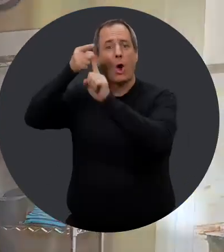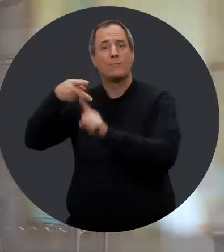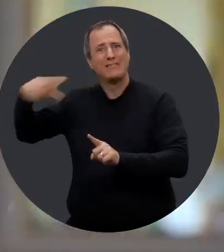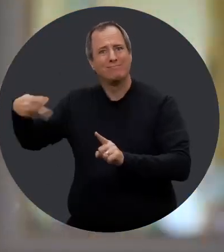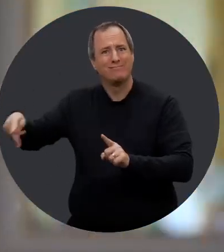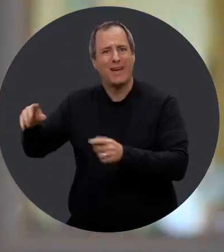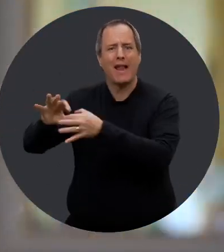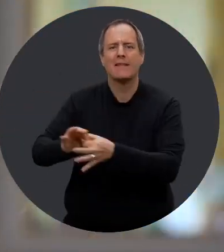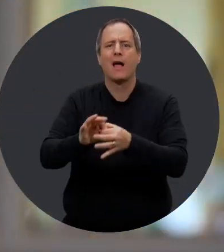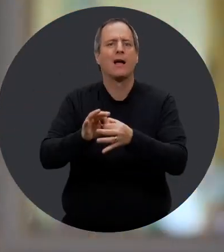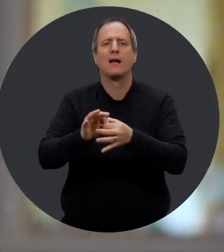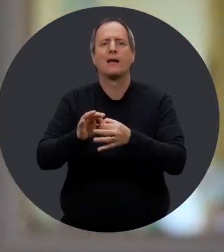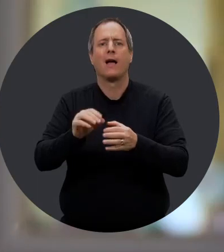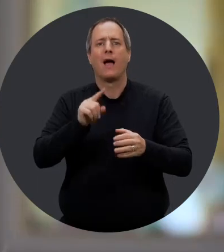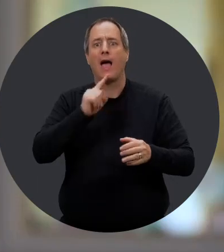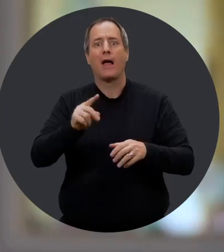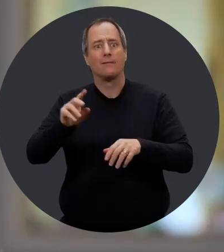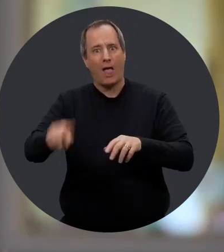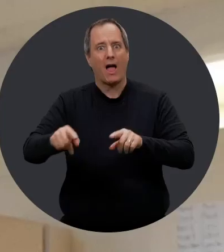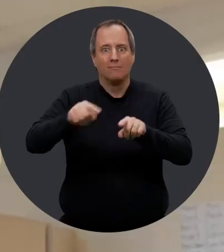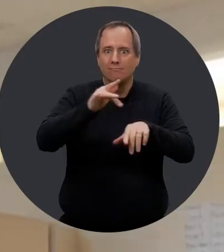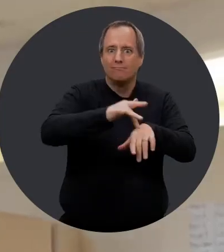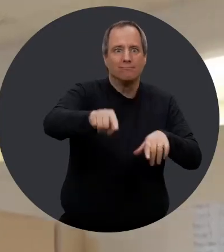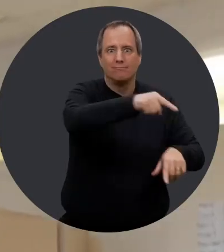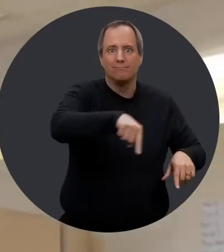objectifs qui sont plus en lien avec leur réalité.